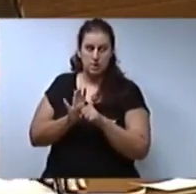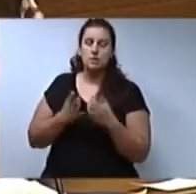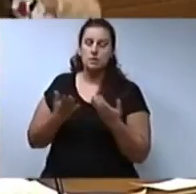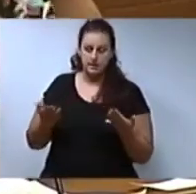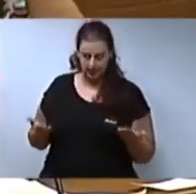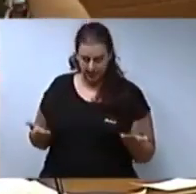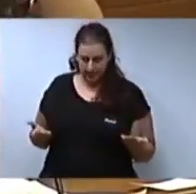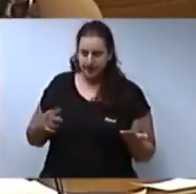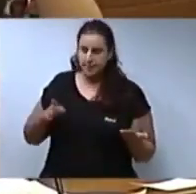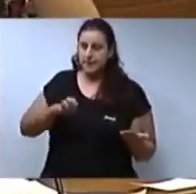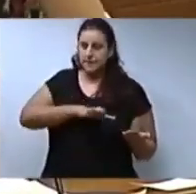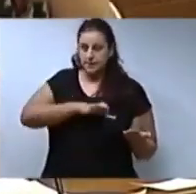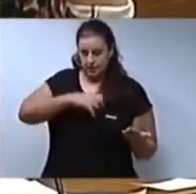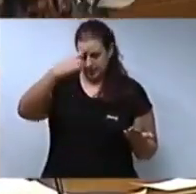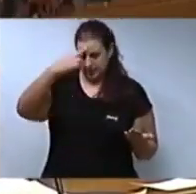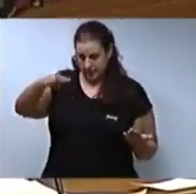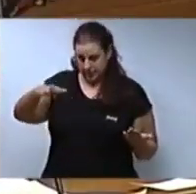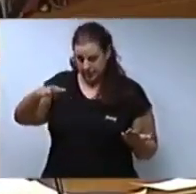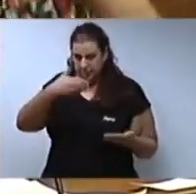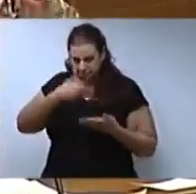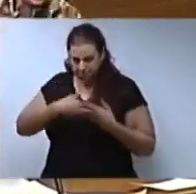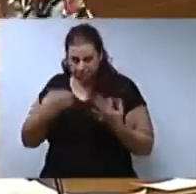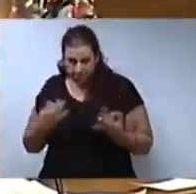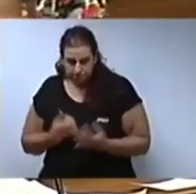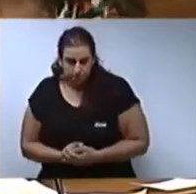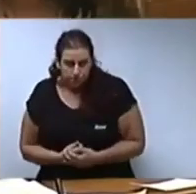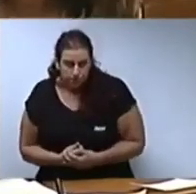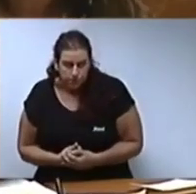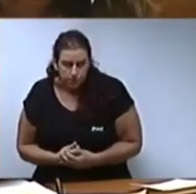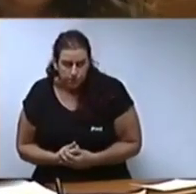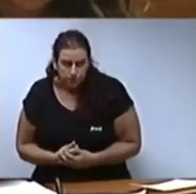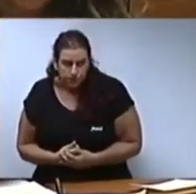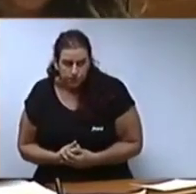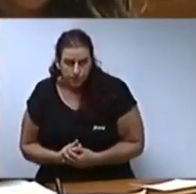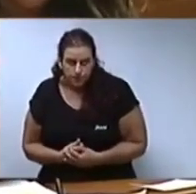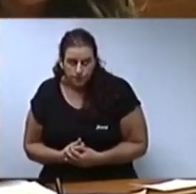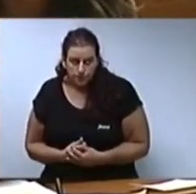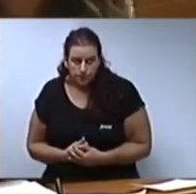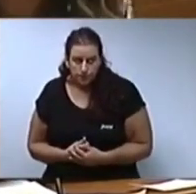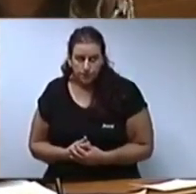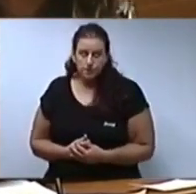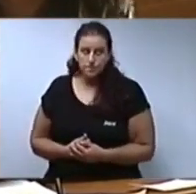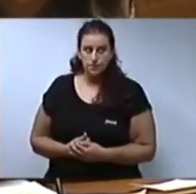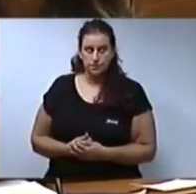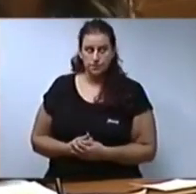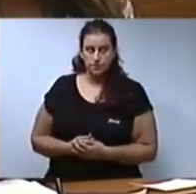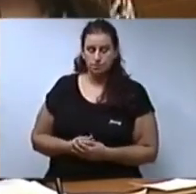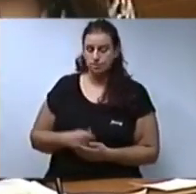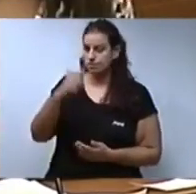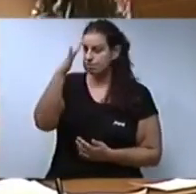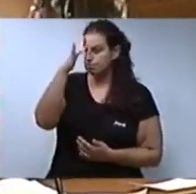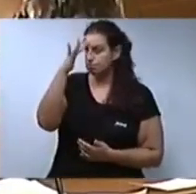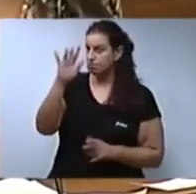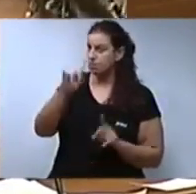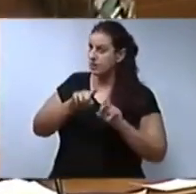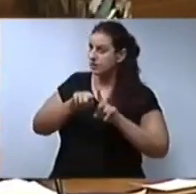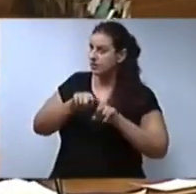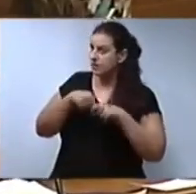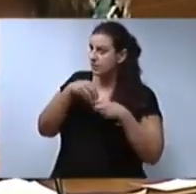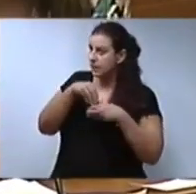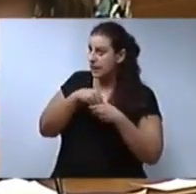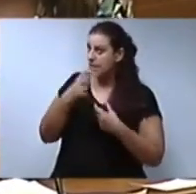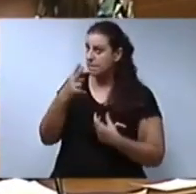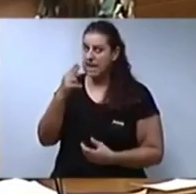vostè és conscient del que demana? Què espera vostè la família? Entra en el seu ideal de família una parella de